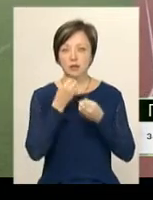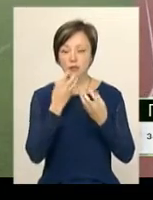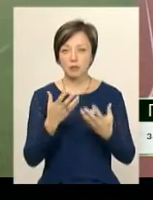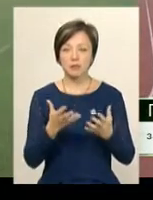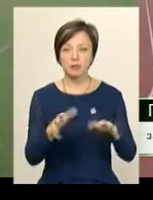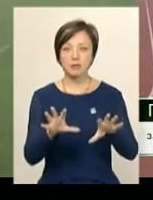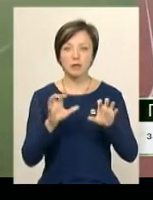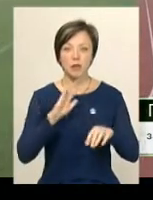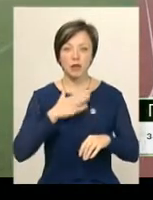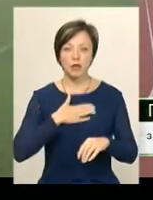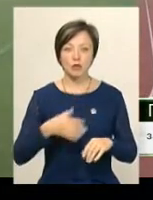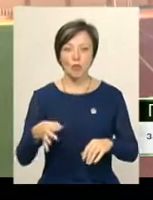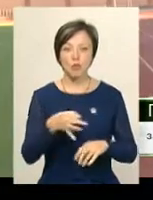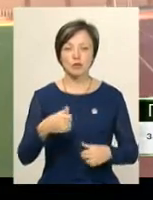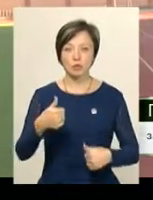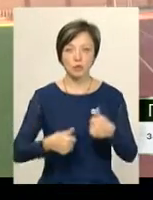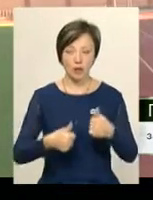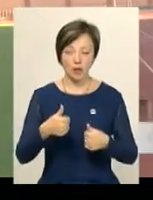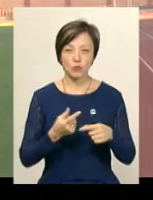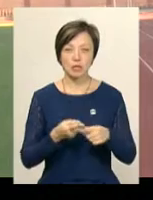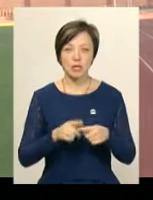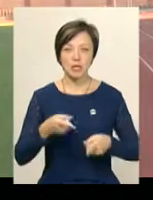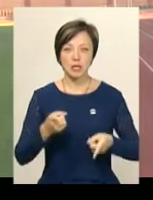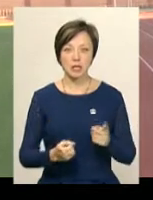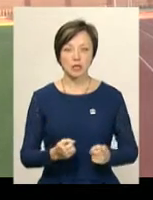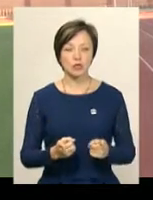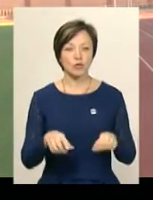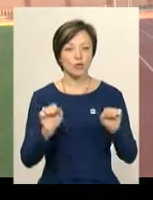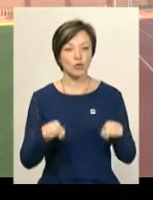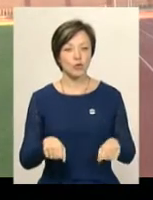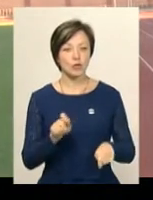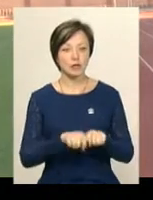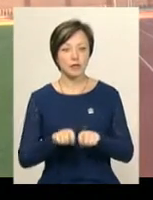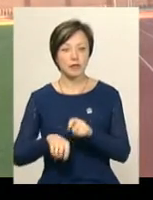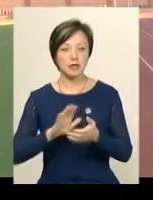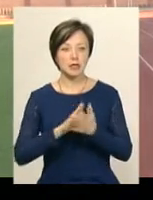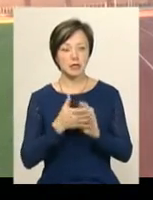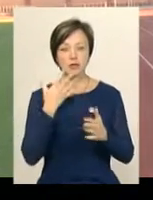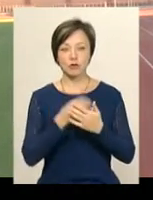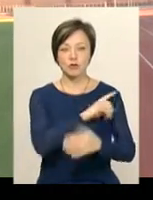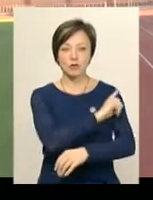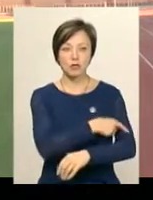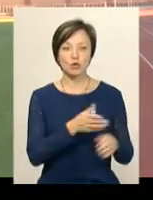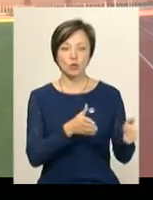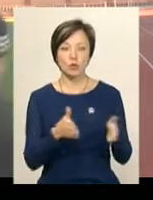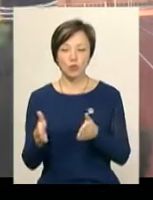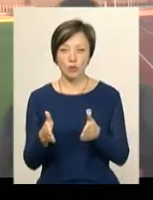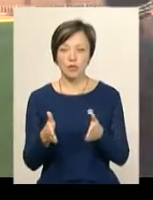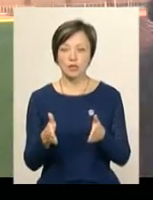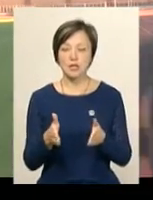нашу обласну динаміаду. Це дійсно можна перевірити стан своєї фізичної готовності,